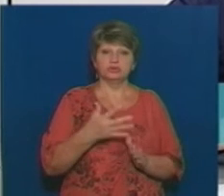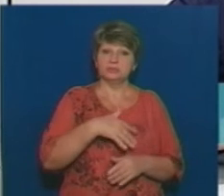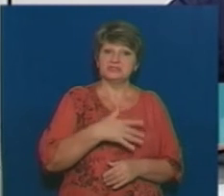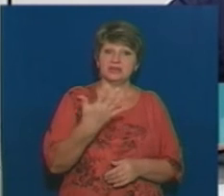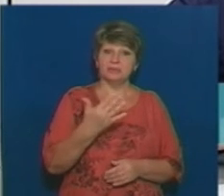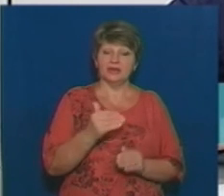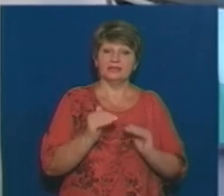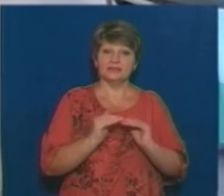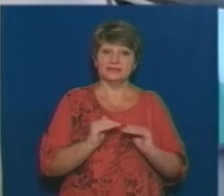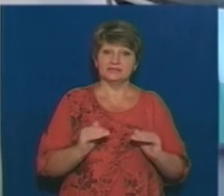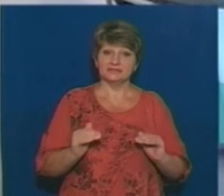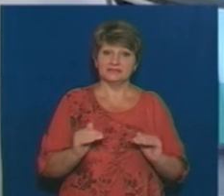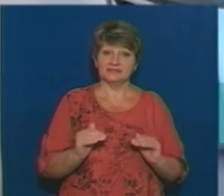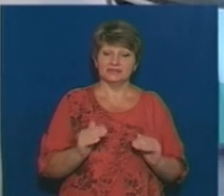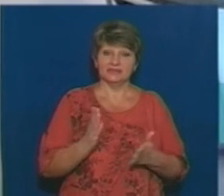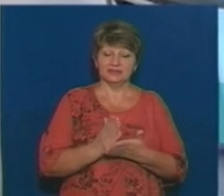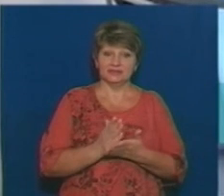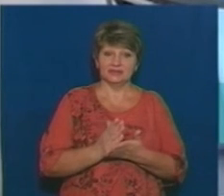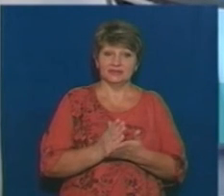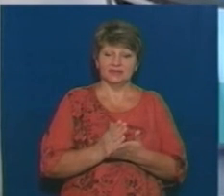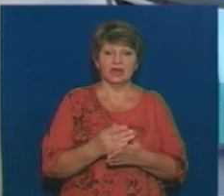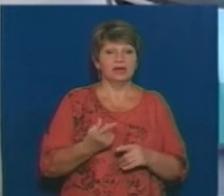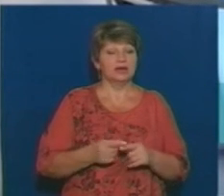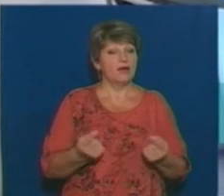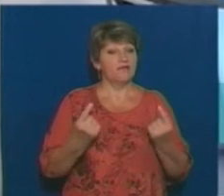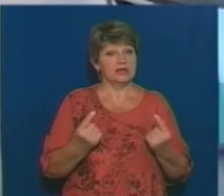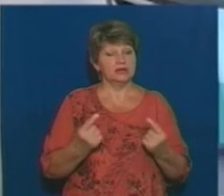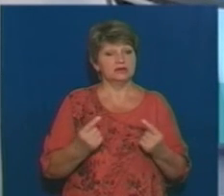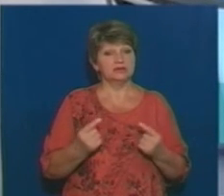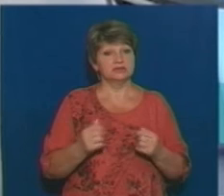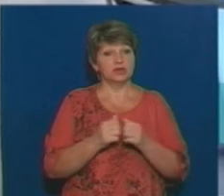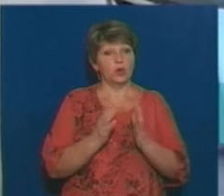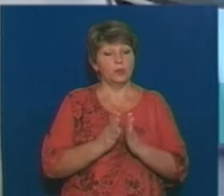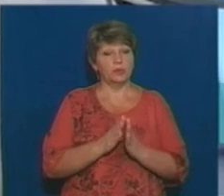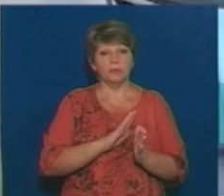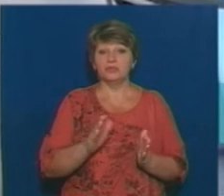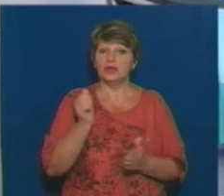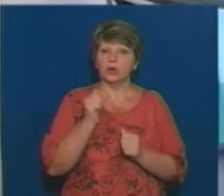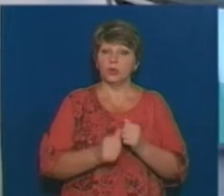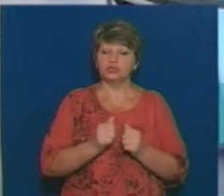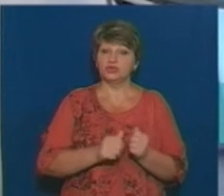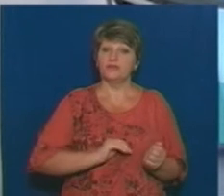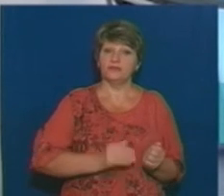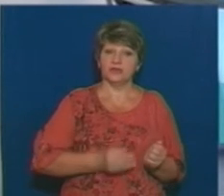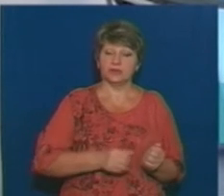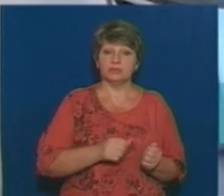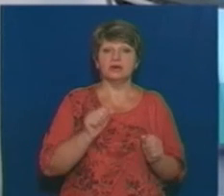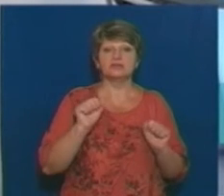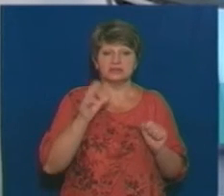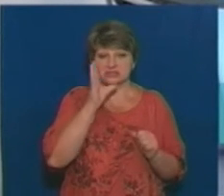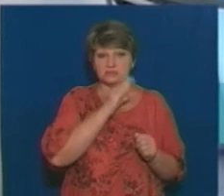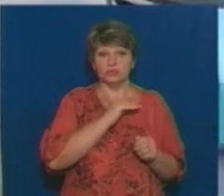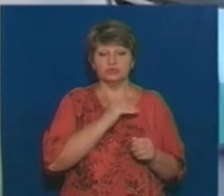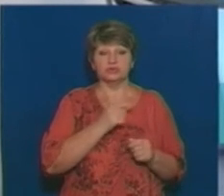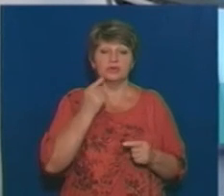закладів дошкільної освіти, і це дуже великий обсяг. І, наприклад, не кожна фірма зможе постійно надавати